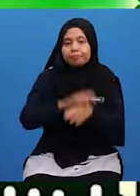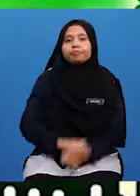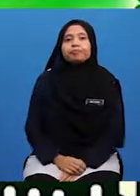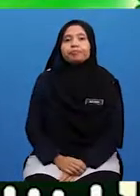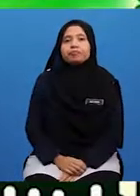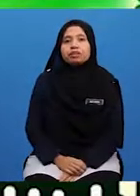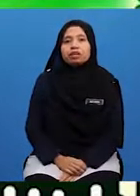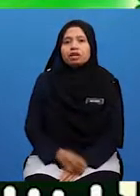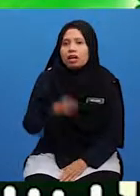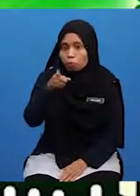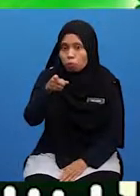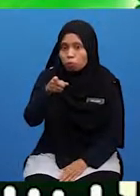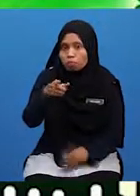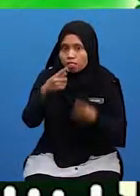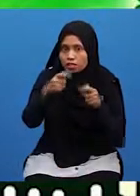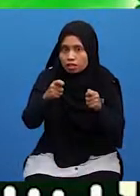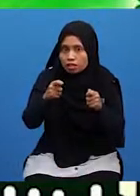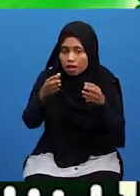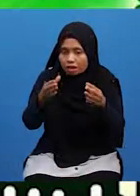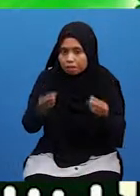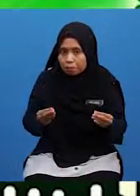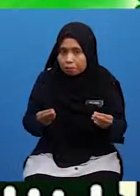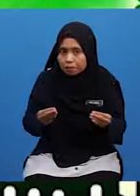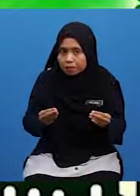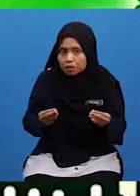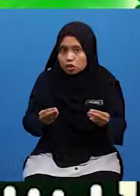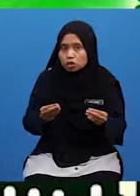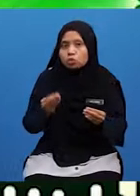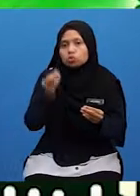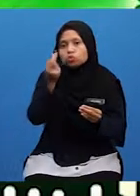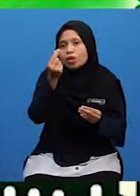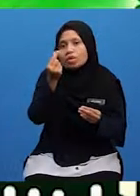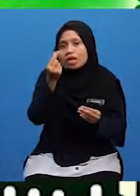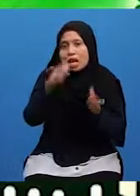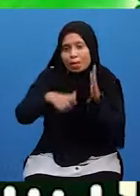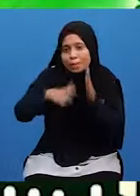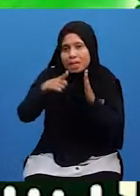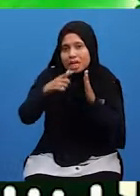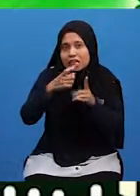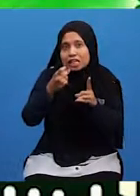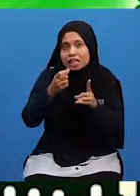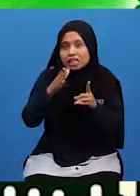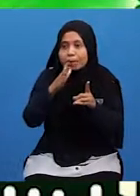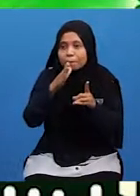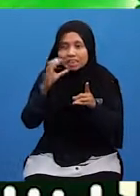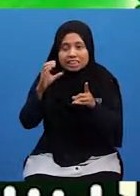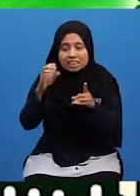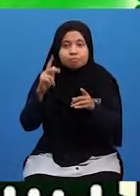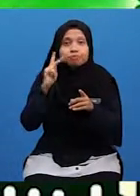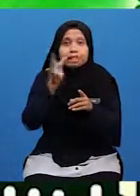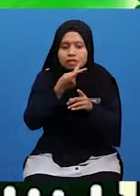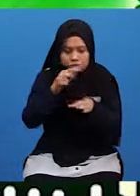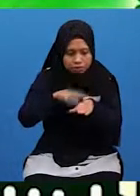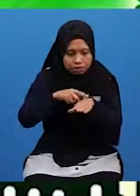Kamu telah menerima Baki wang yang berlebihan Daripada makcik kantin Ketika